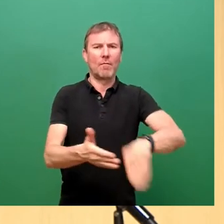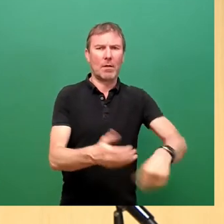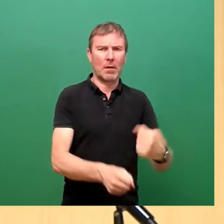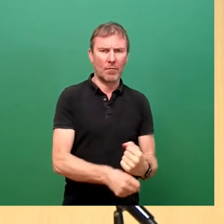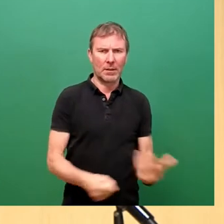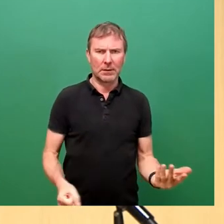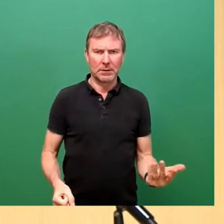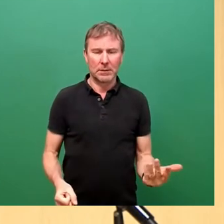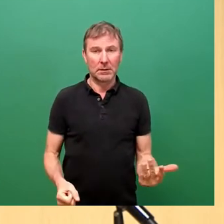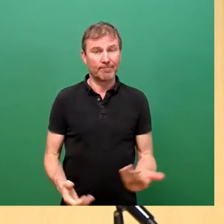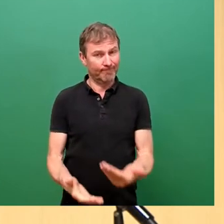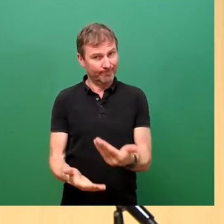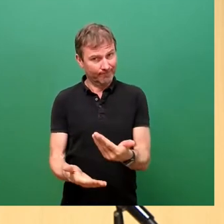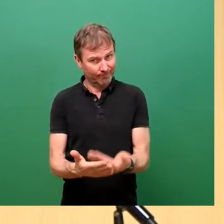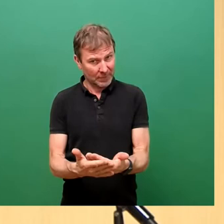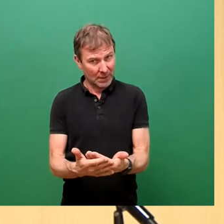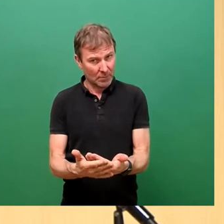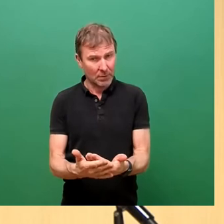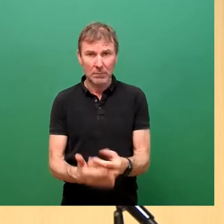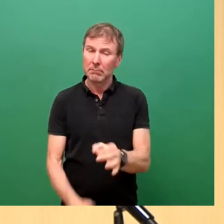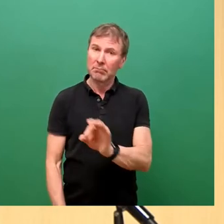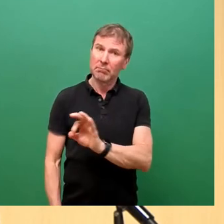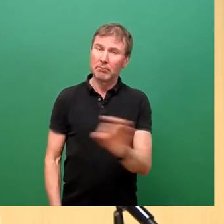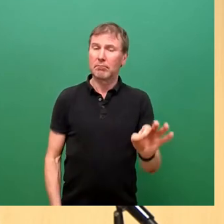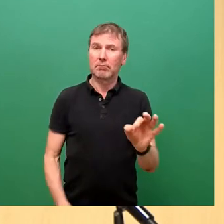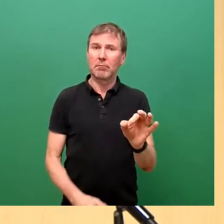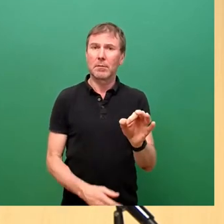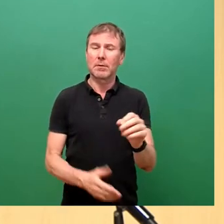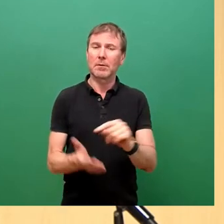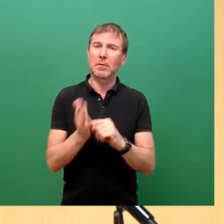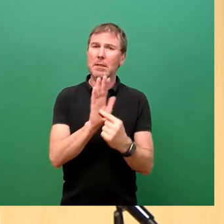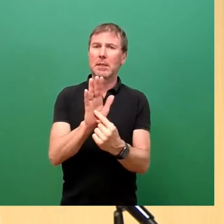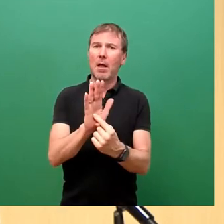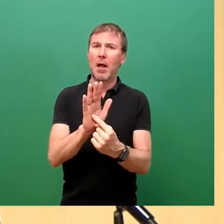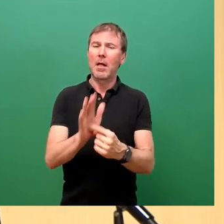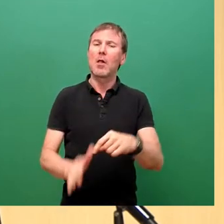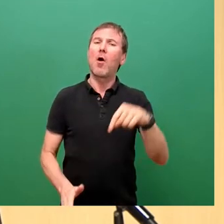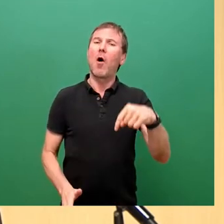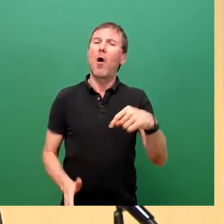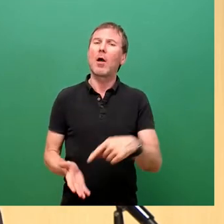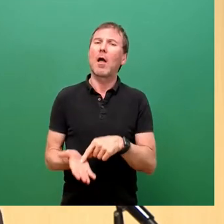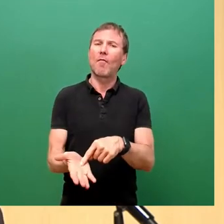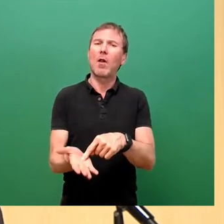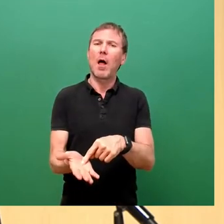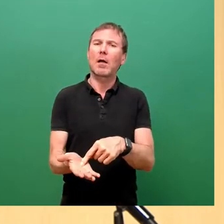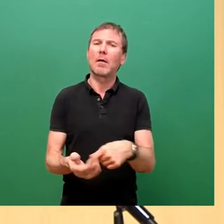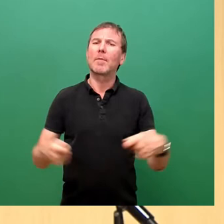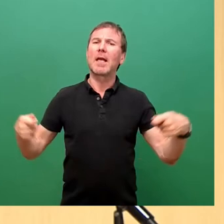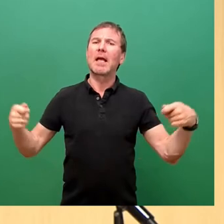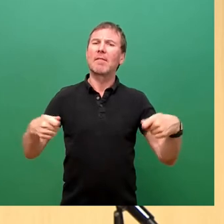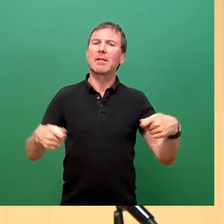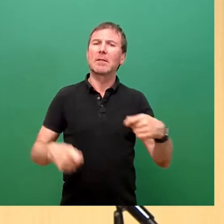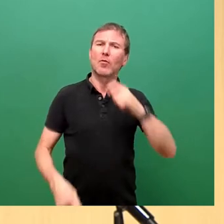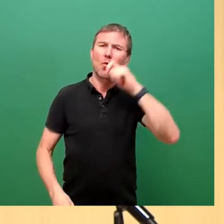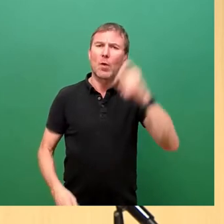diesem Grund ist es auch ein sehr gutes Signal, dass sich für unsere heutige Vorlage zur Finanzierung der Ukraine-Hilfe eine